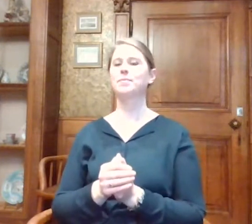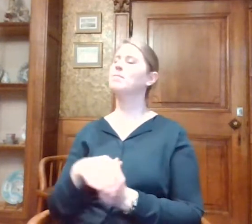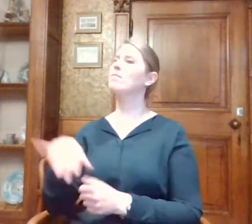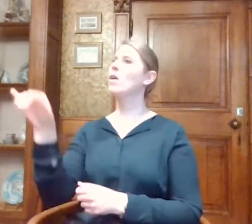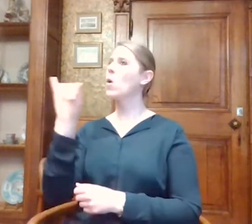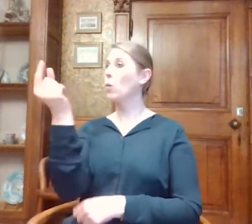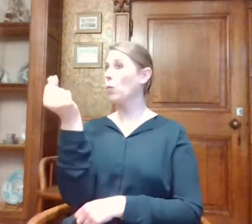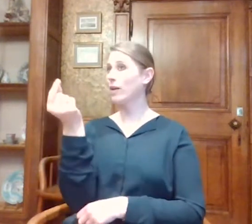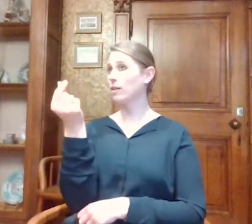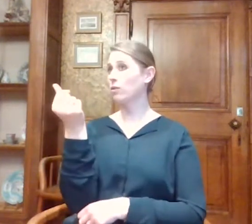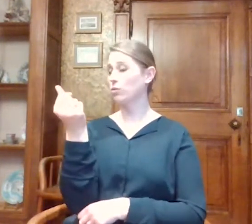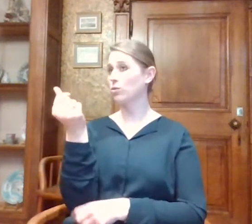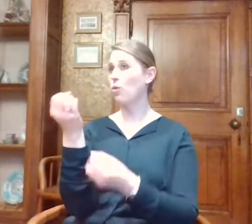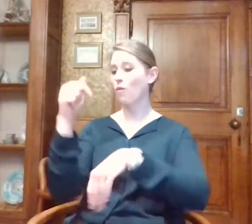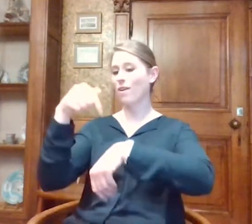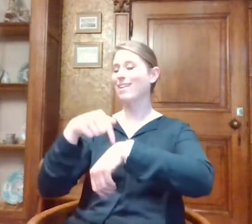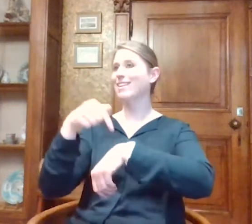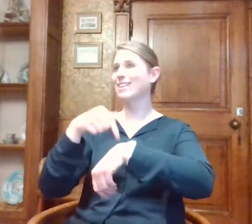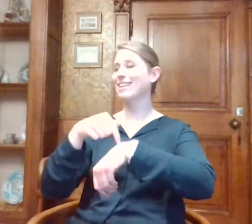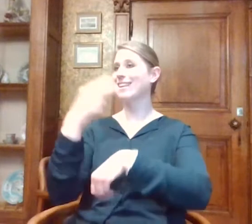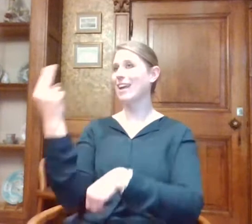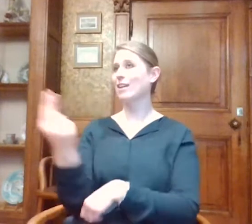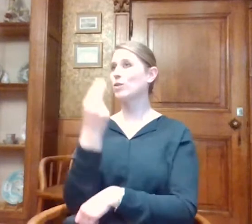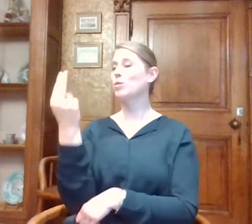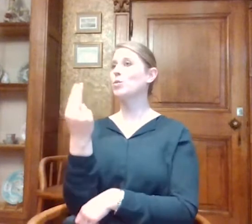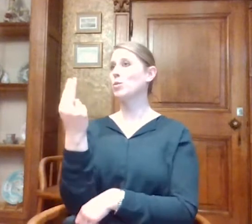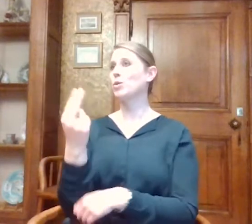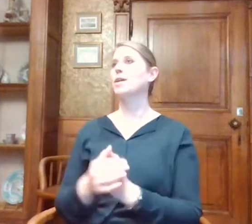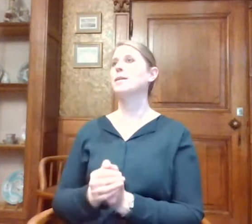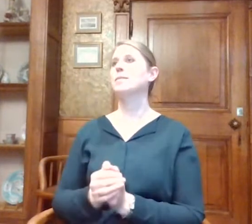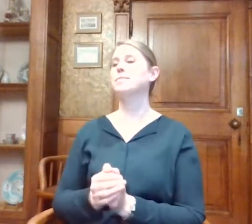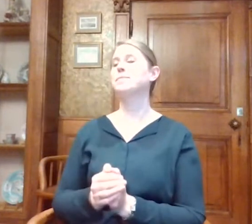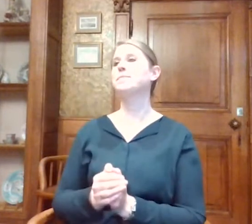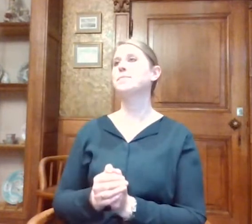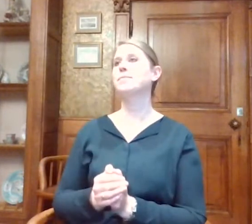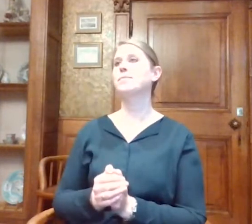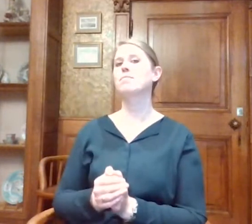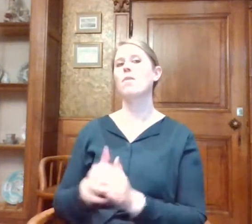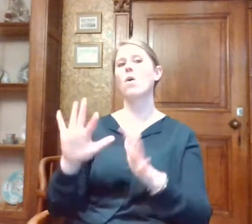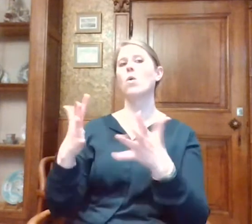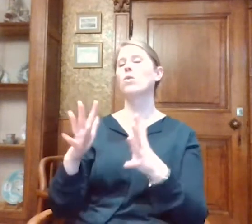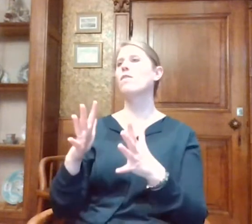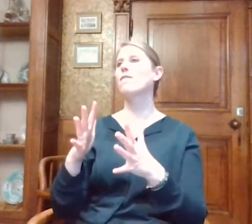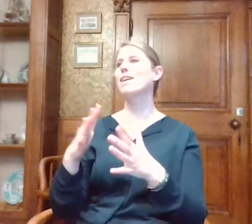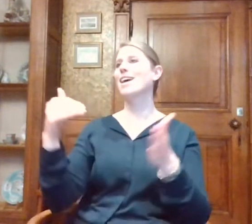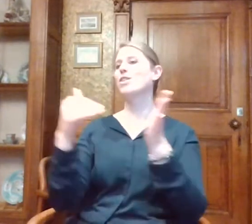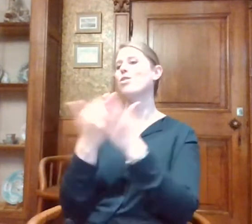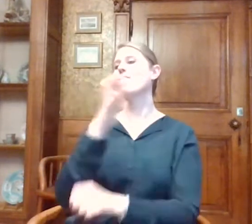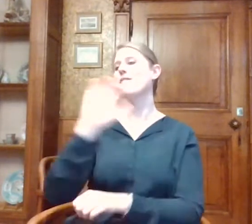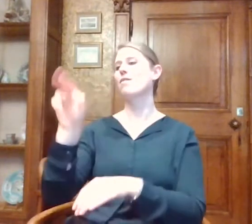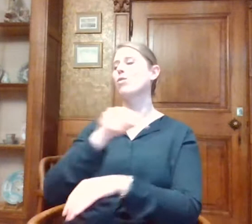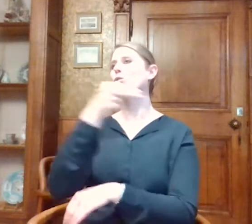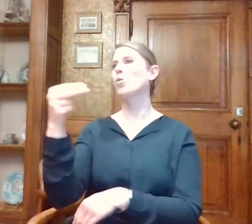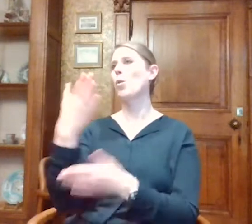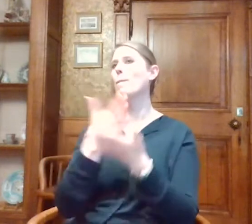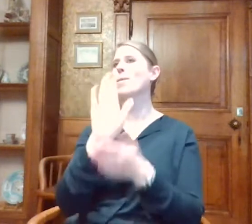Wat het kost en hoeveel tijd je eraan spendeert. Je moet rekenen op ongeveer 1500 euro